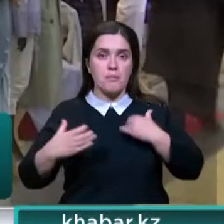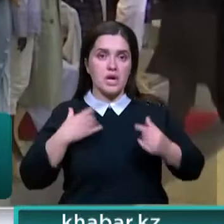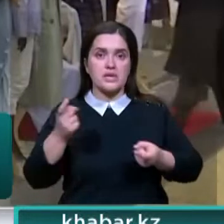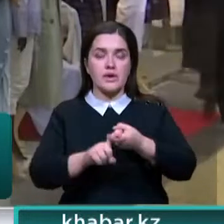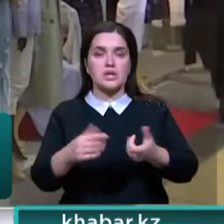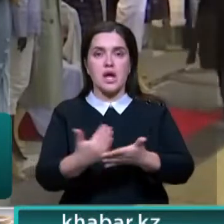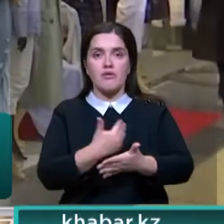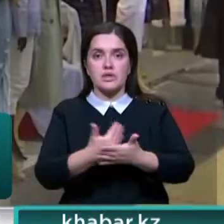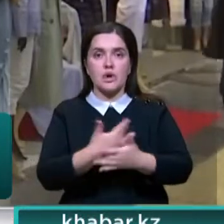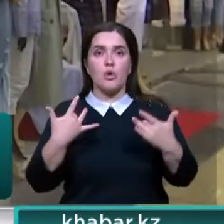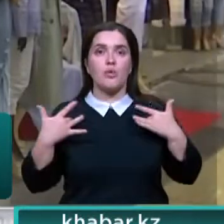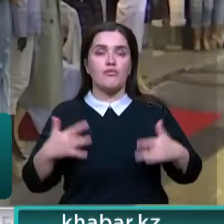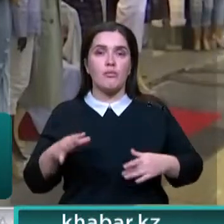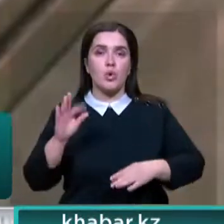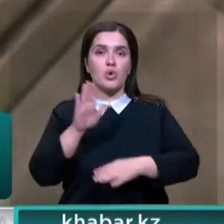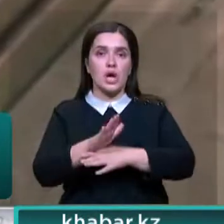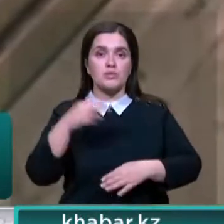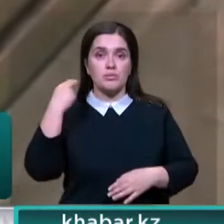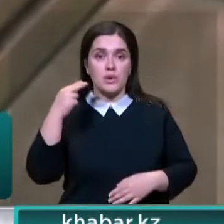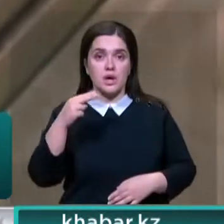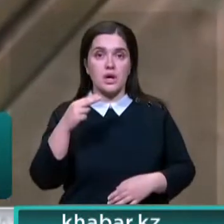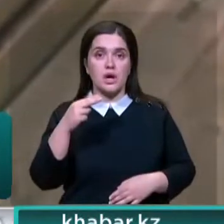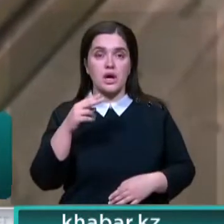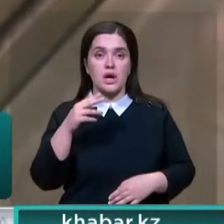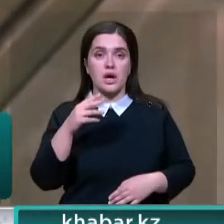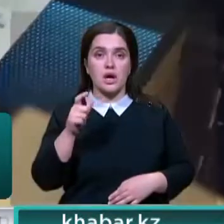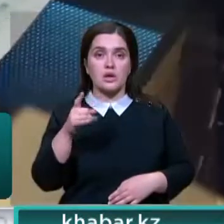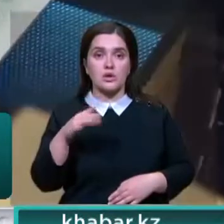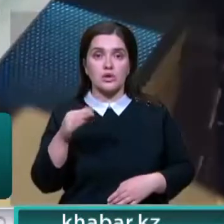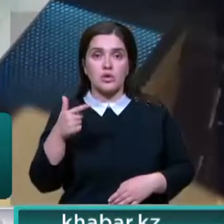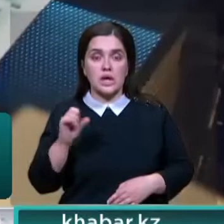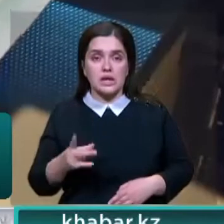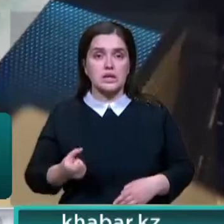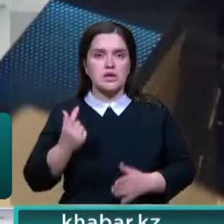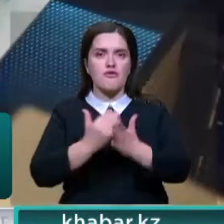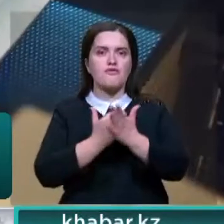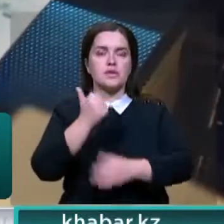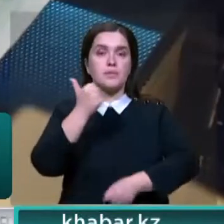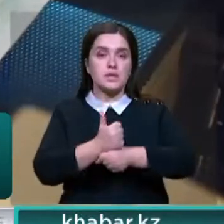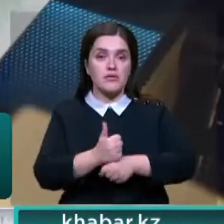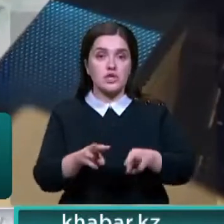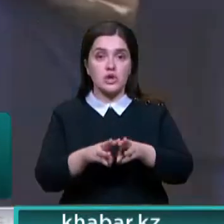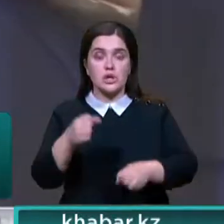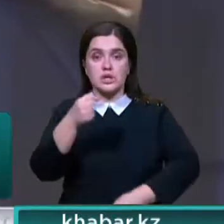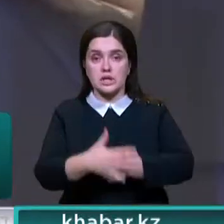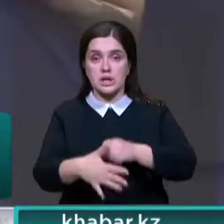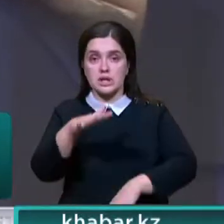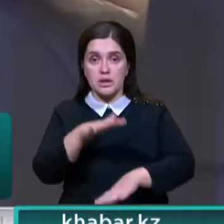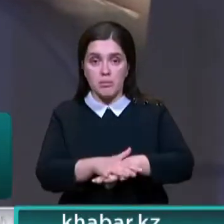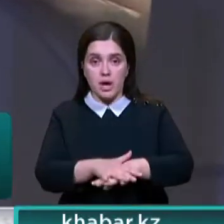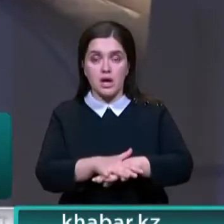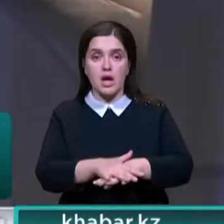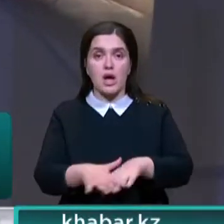новостями об увольнениях по указу президента Раджепа Таипа Эрдогана нескольких высокопоставленных чиновников